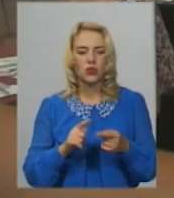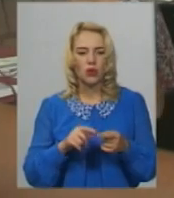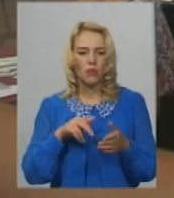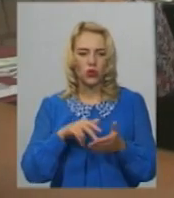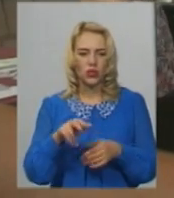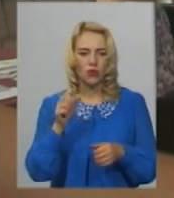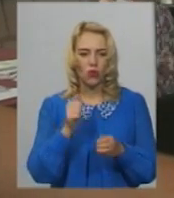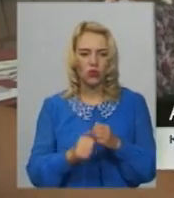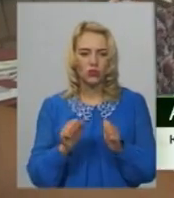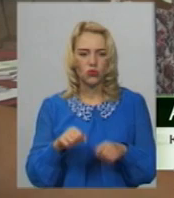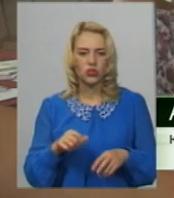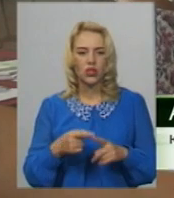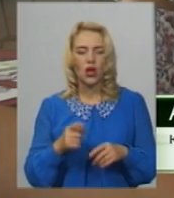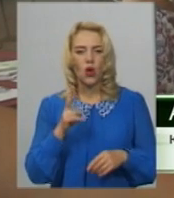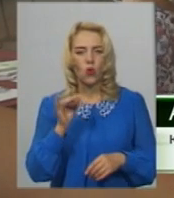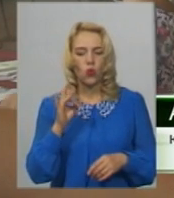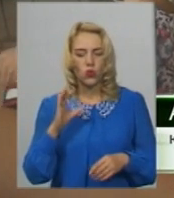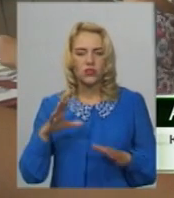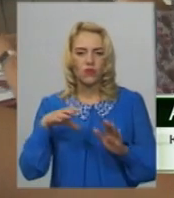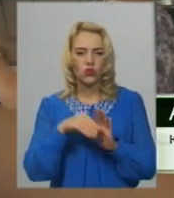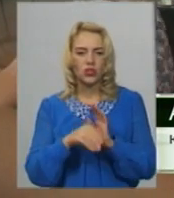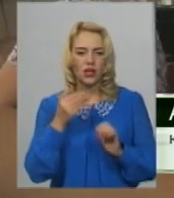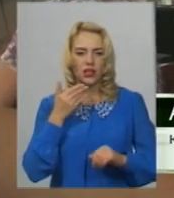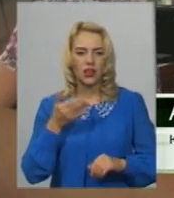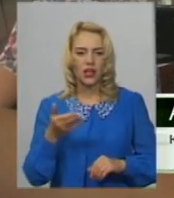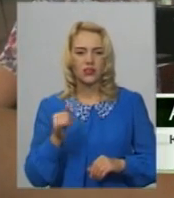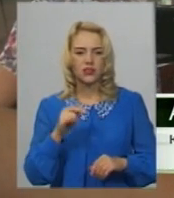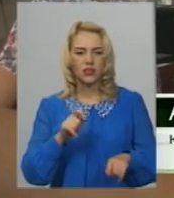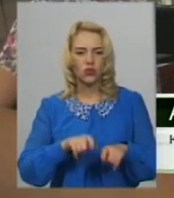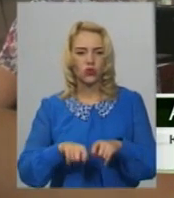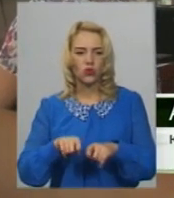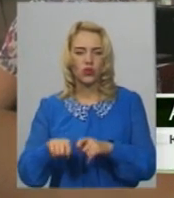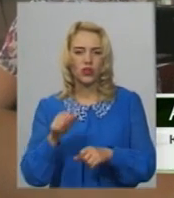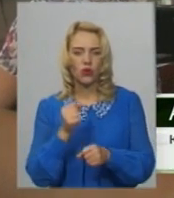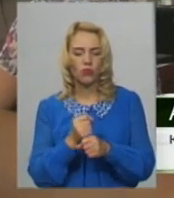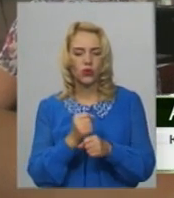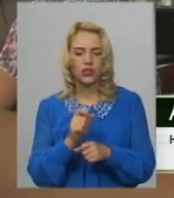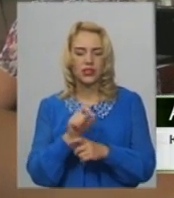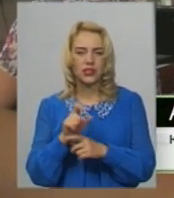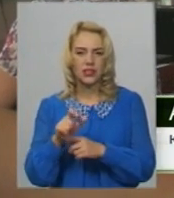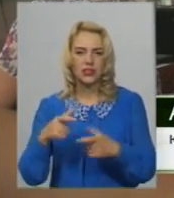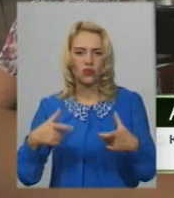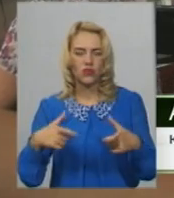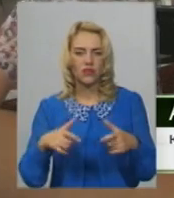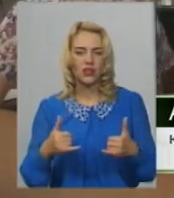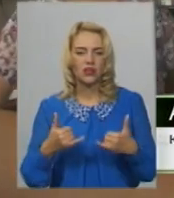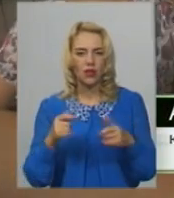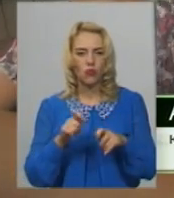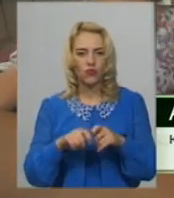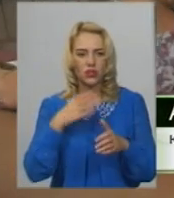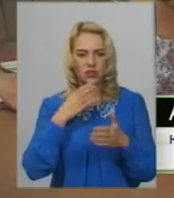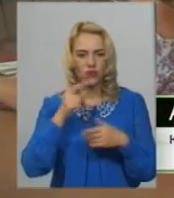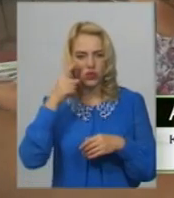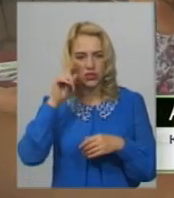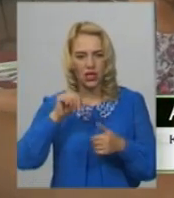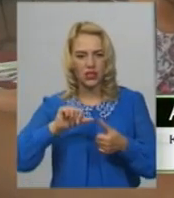Курс включає лекції, а також контрольні роботи, завдання тестові для перевірки своїх знань та